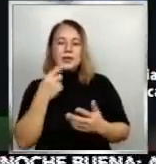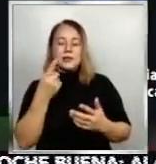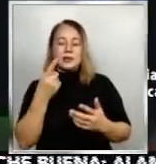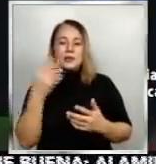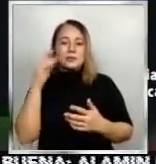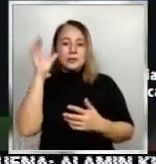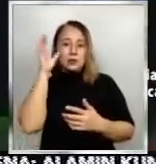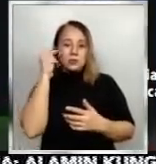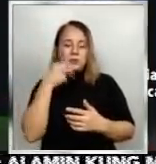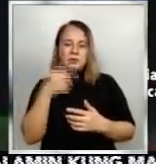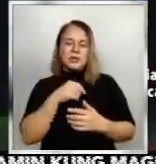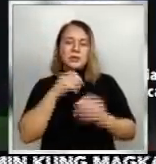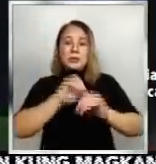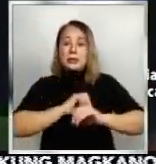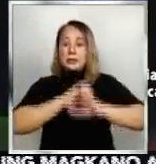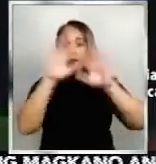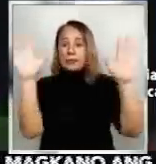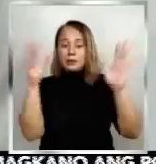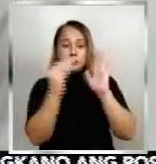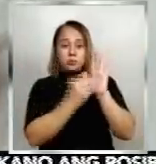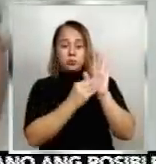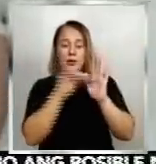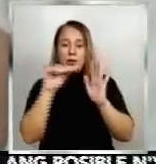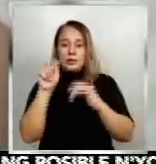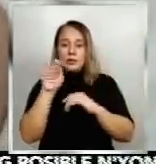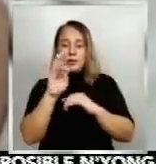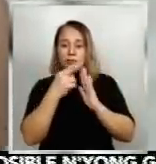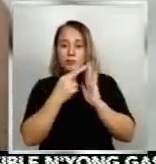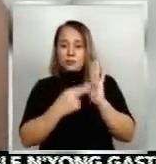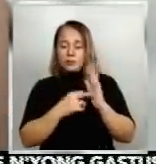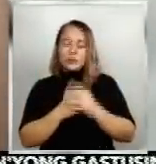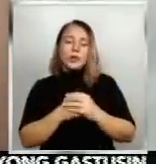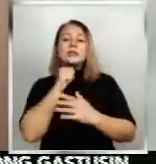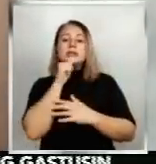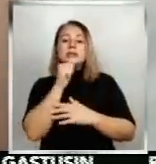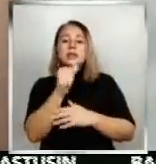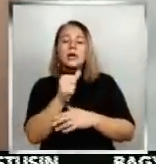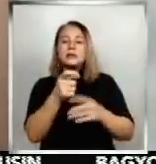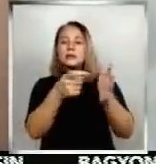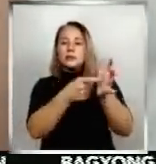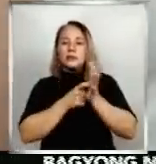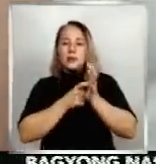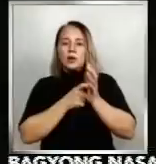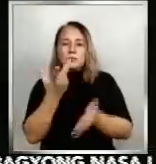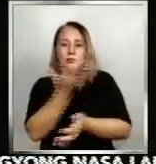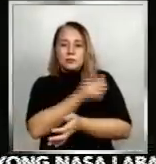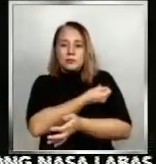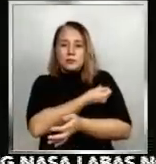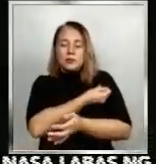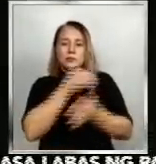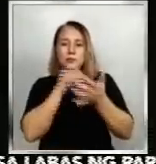malinaw rao na nakasaad sa IATF rules na hindi mandatory ang pagpapabakuna kontra COVID